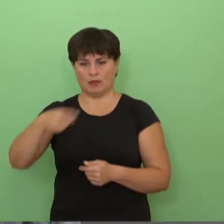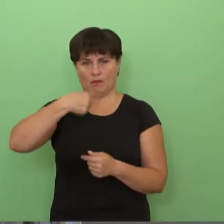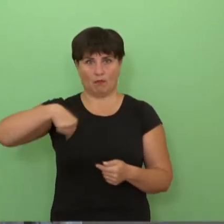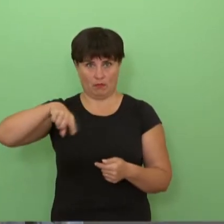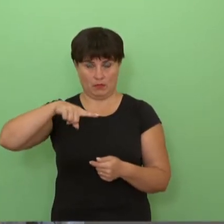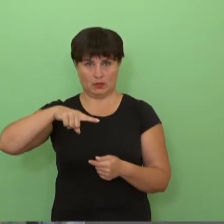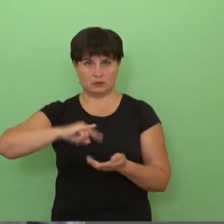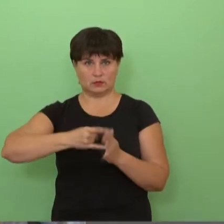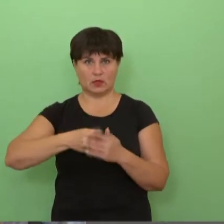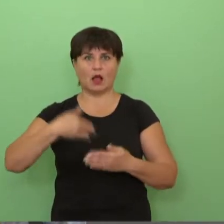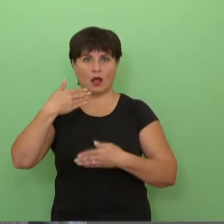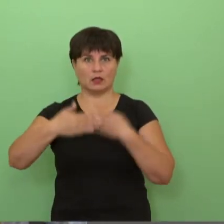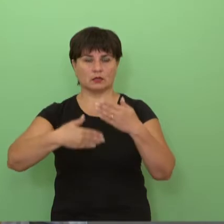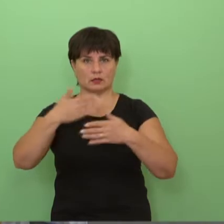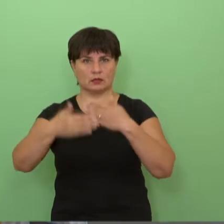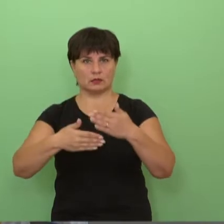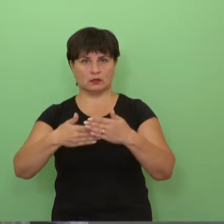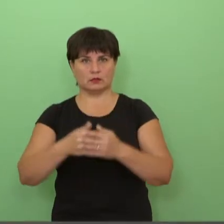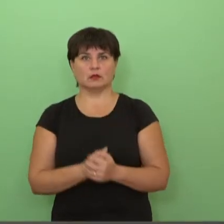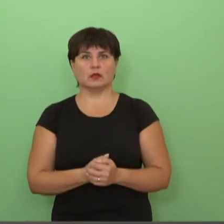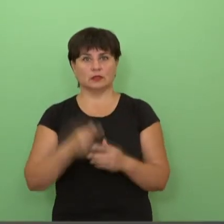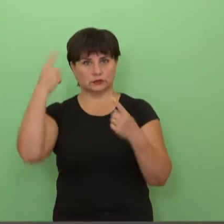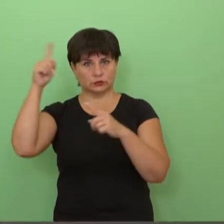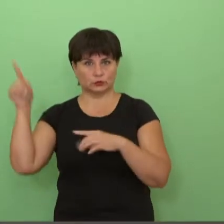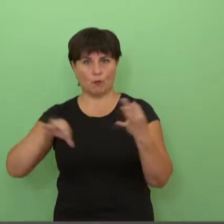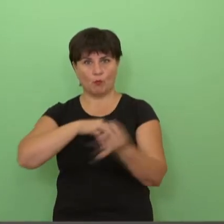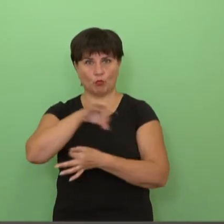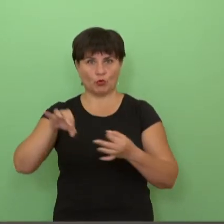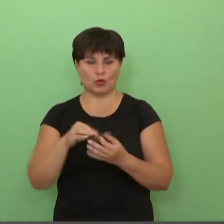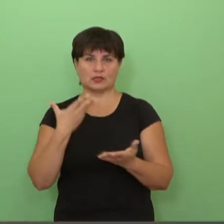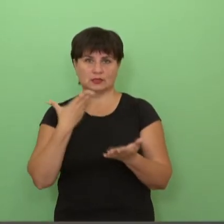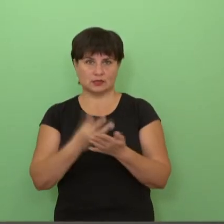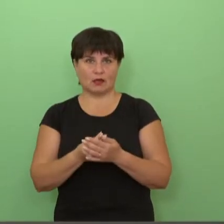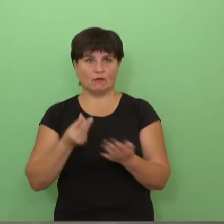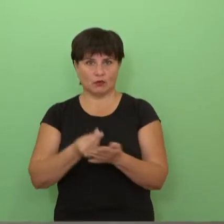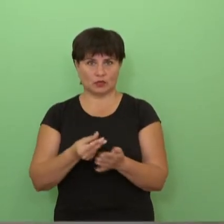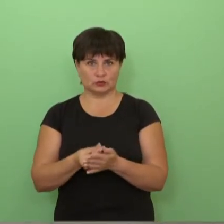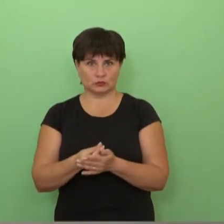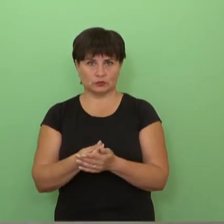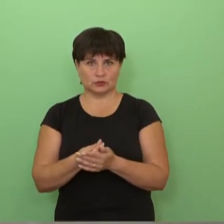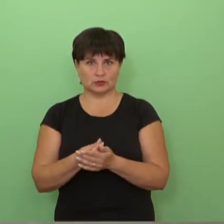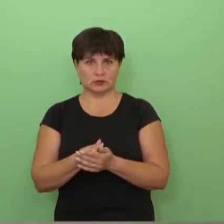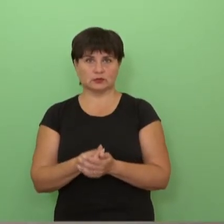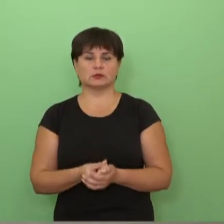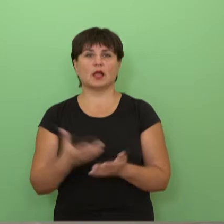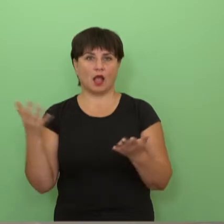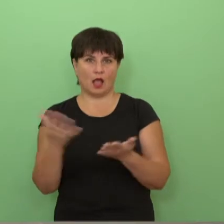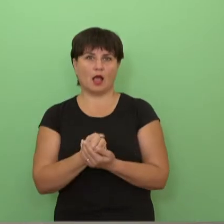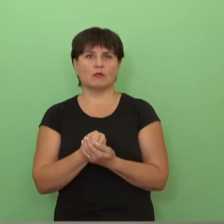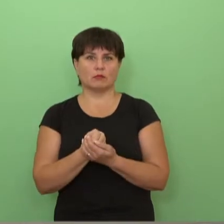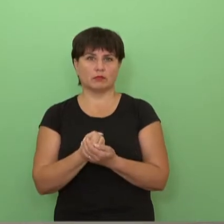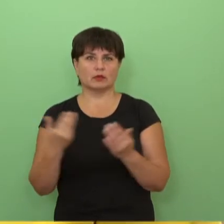kompiuterinę įrangą, medijų centras ir panašiai. Pas mūsų įstaigoje dar vis vyksta